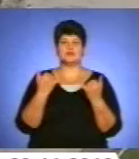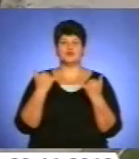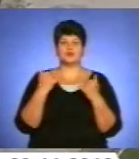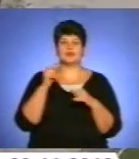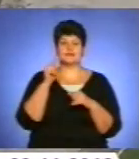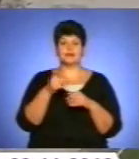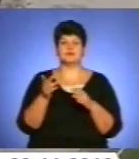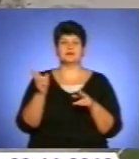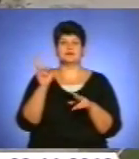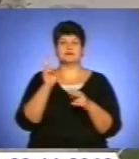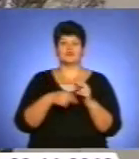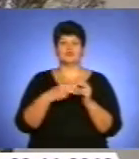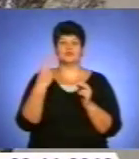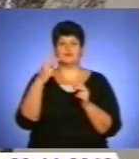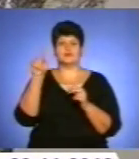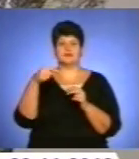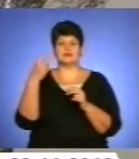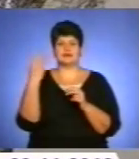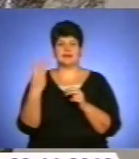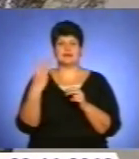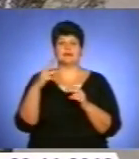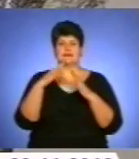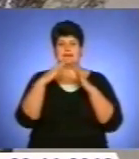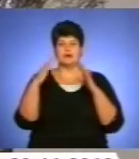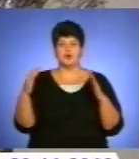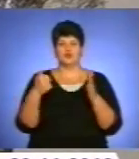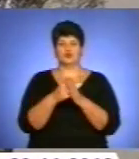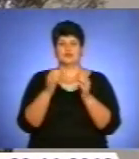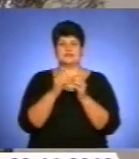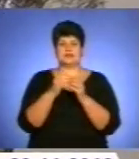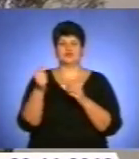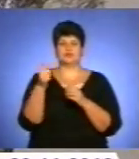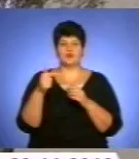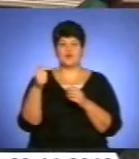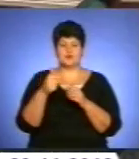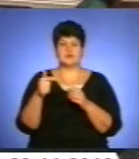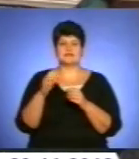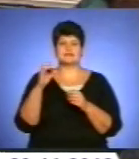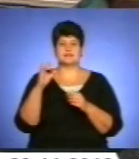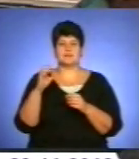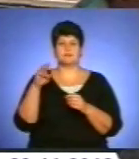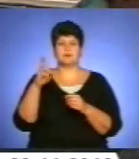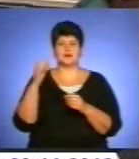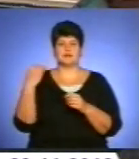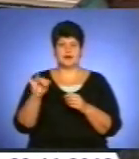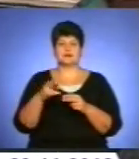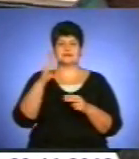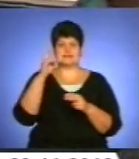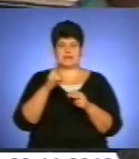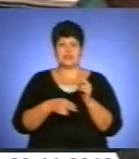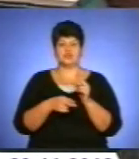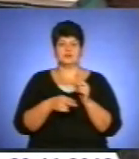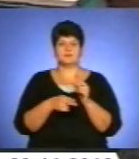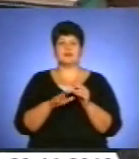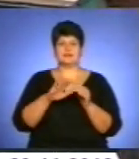перекрито дві третіх даху. До 10 грудня, каже директор дошкільного закладу Степан Байдак, ремонтні роботи завершать.